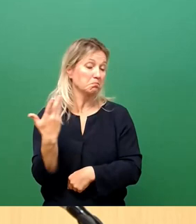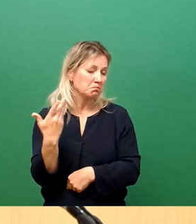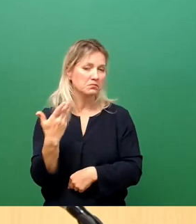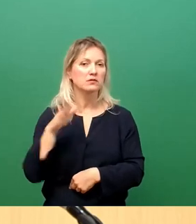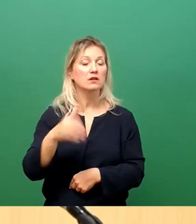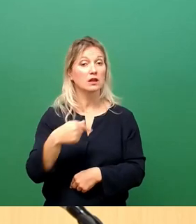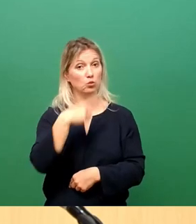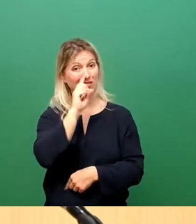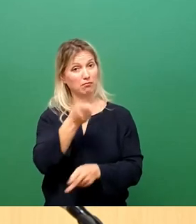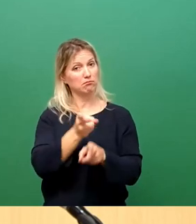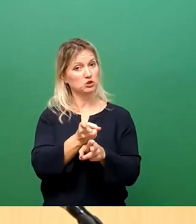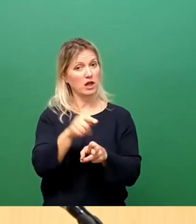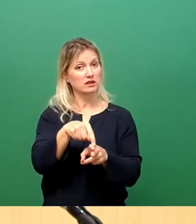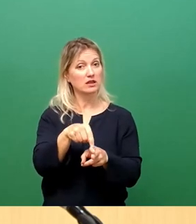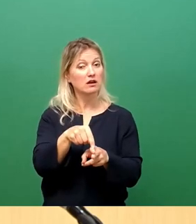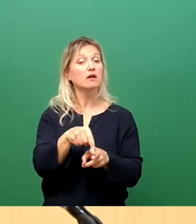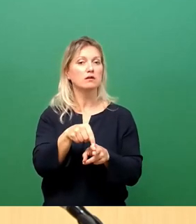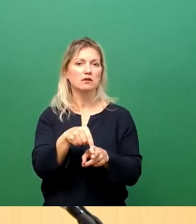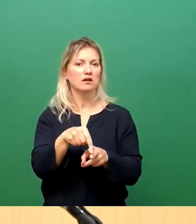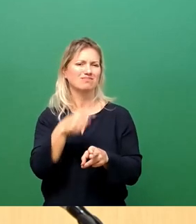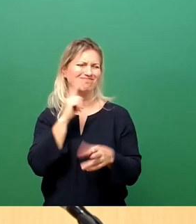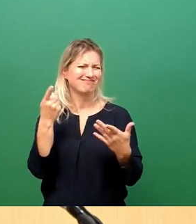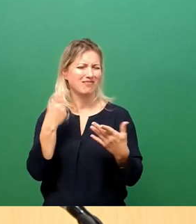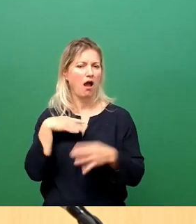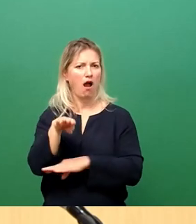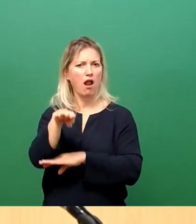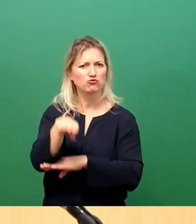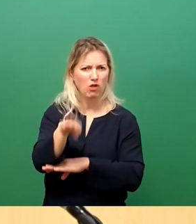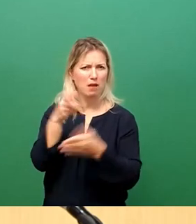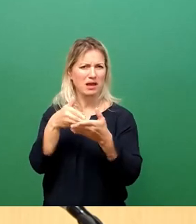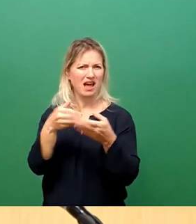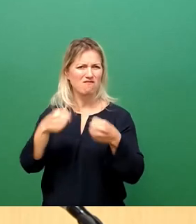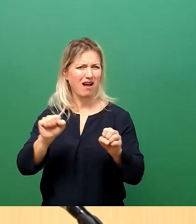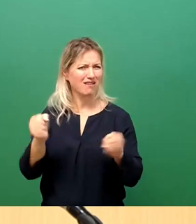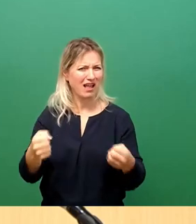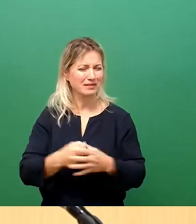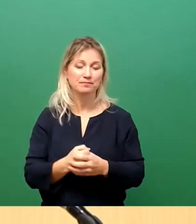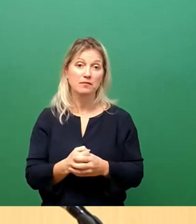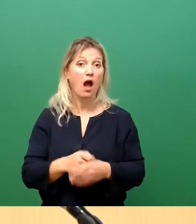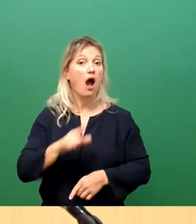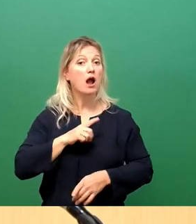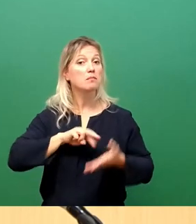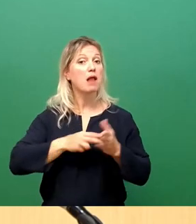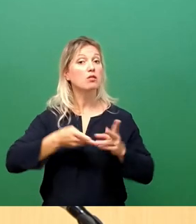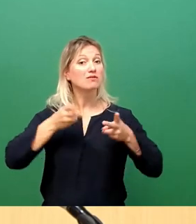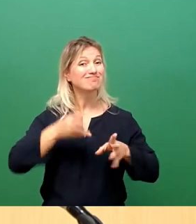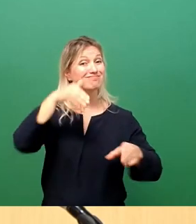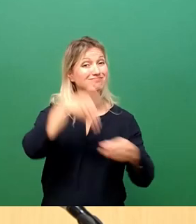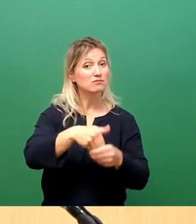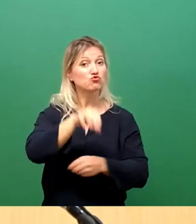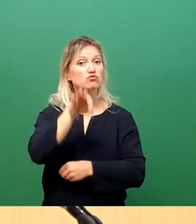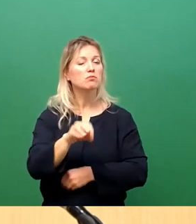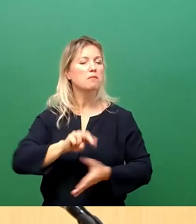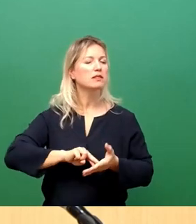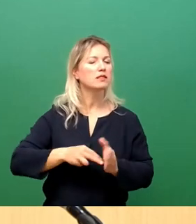nicht barrierefreie Haltestellen herstellen. Planungsrechtlich stimmt diese Aussage, aber technisch gesehen stimmt sie